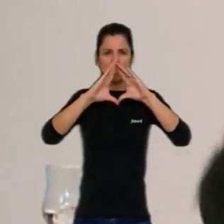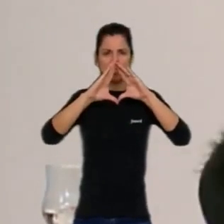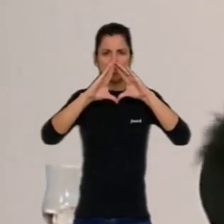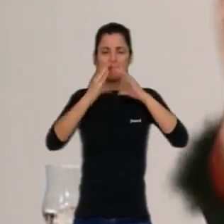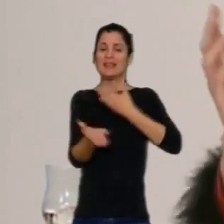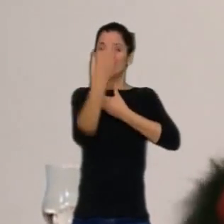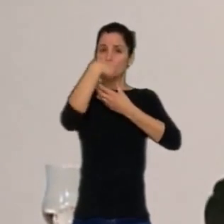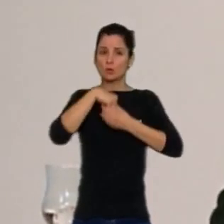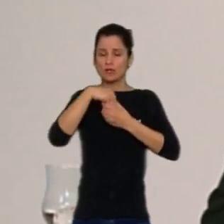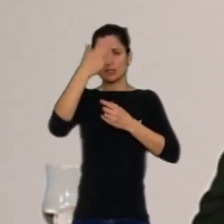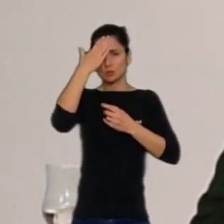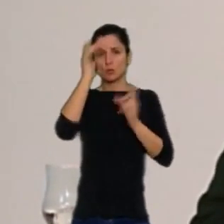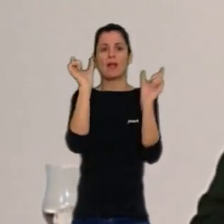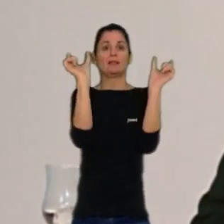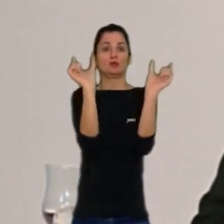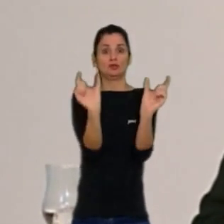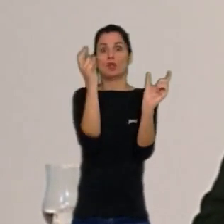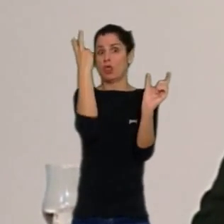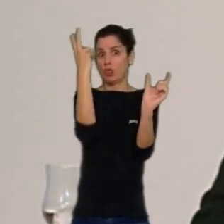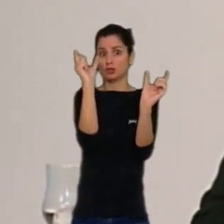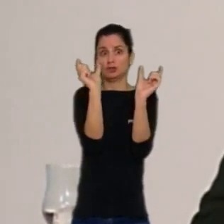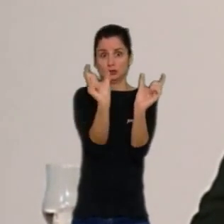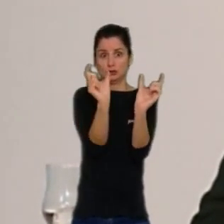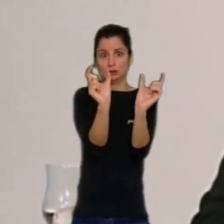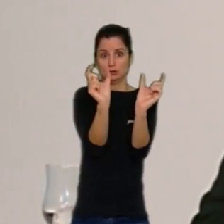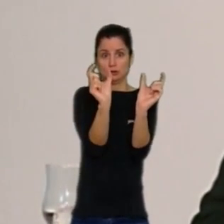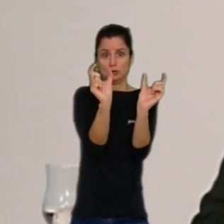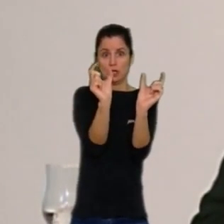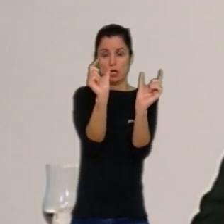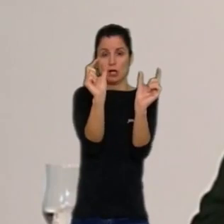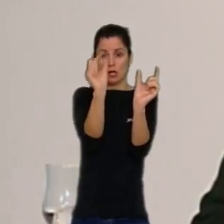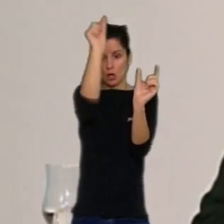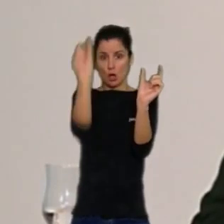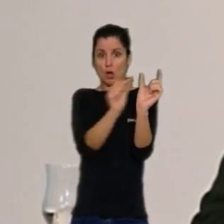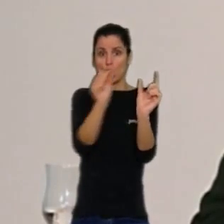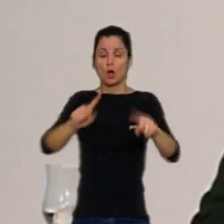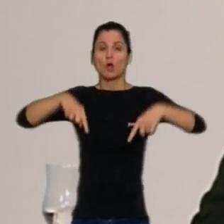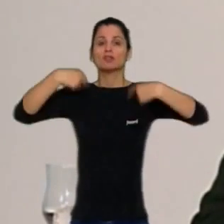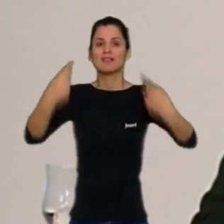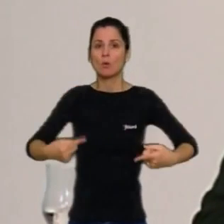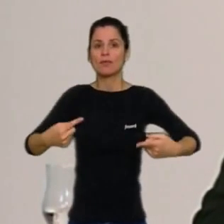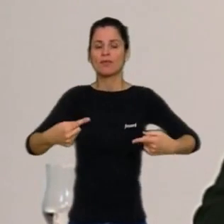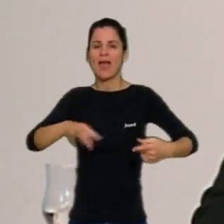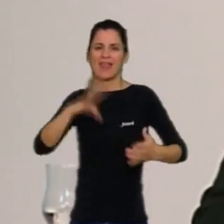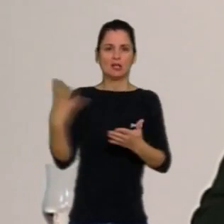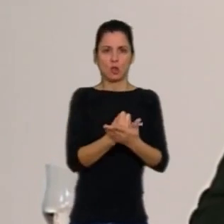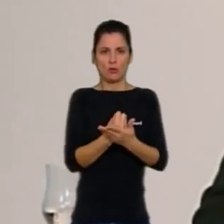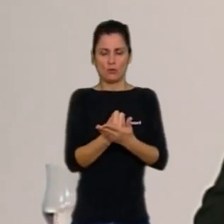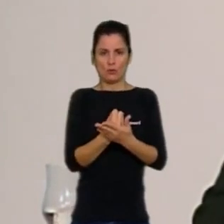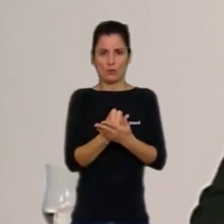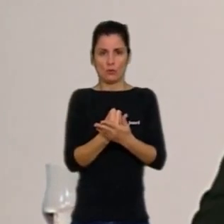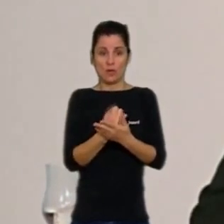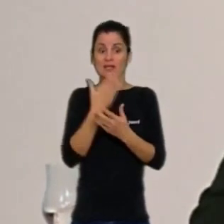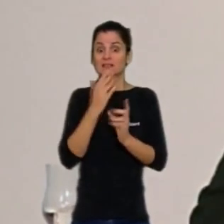que se necessiten per al todo ixe que vostè plantejava en l'aprenent. I tot el que no siga,